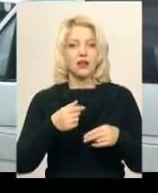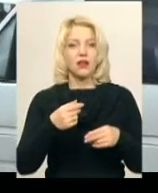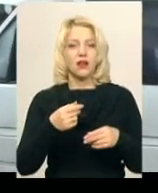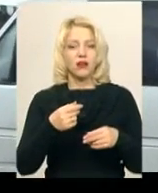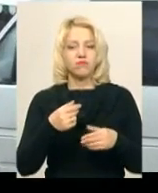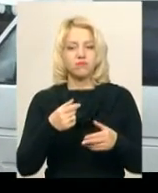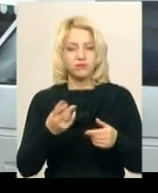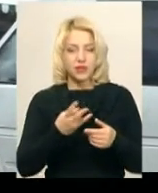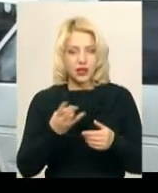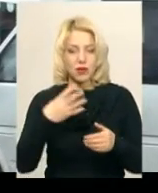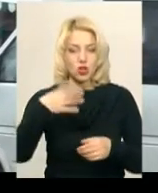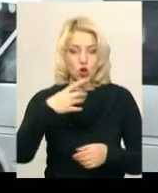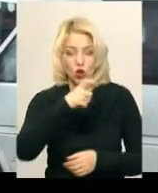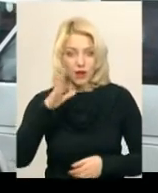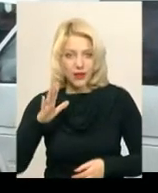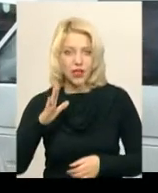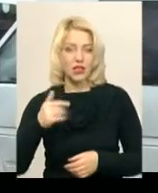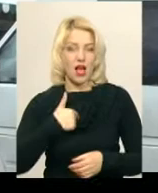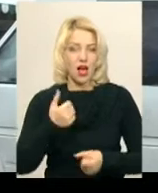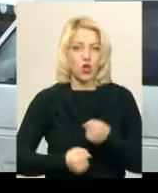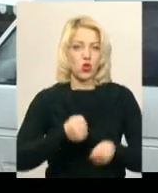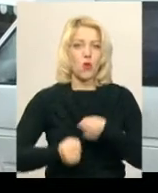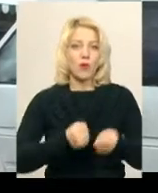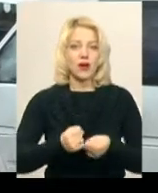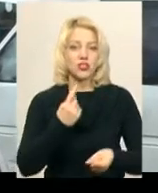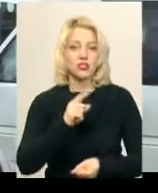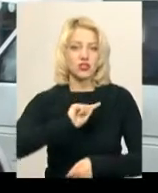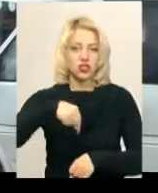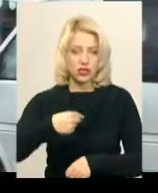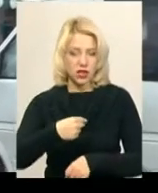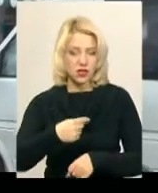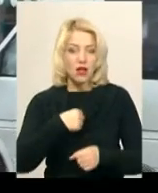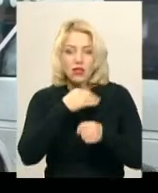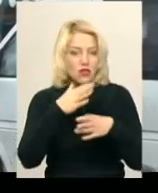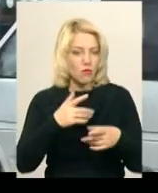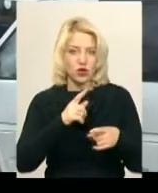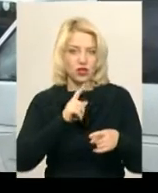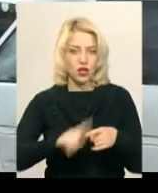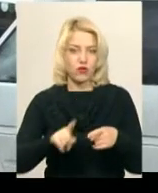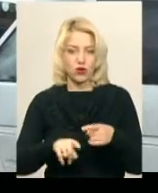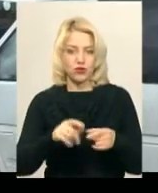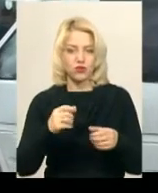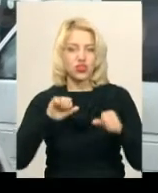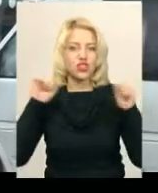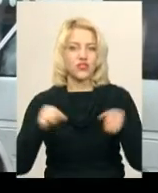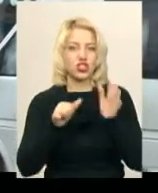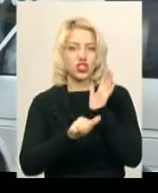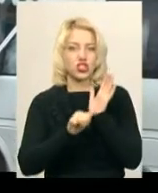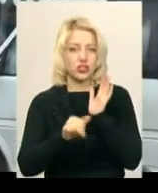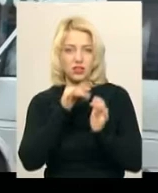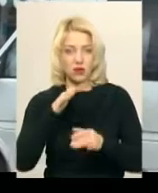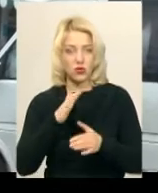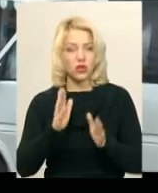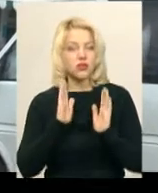але добирається година, то й більше. Просто неможливо зараз рухатися з інтервалом 60 кілометрів, що дорога дозволяє